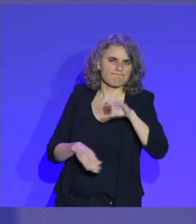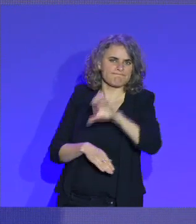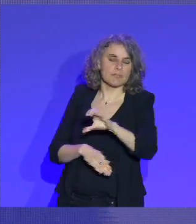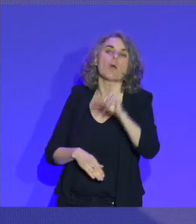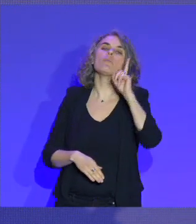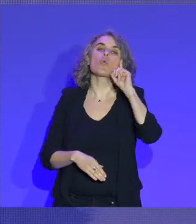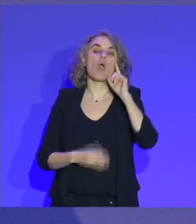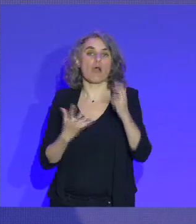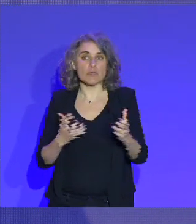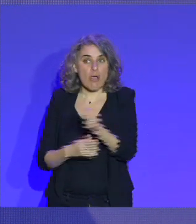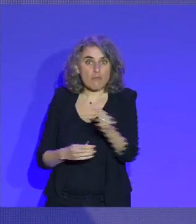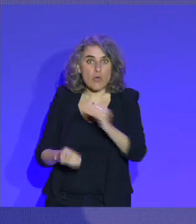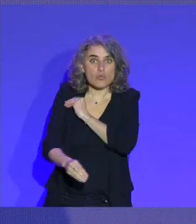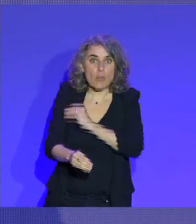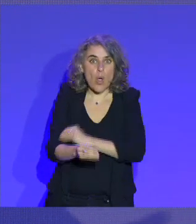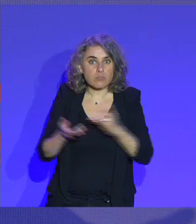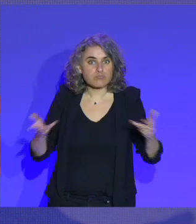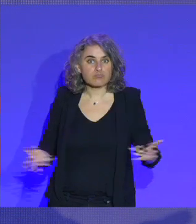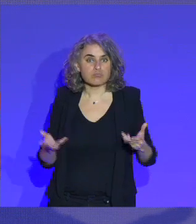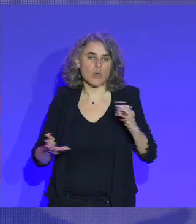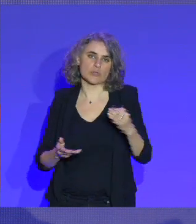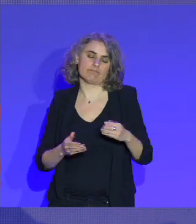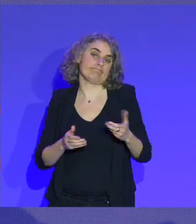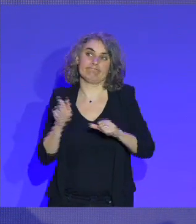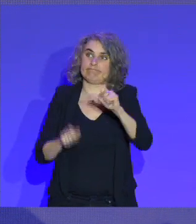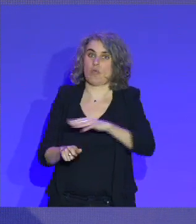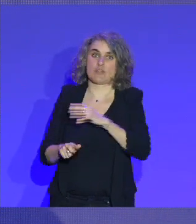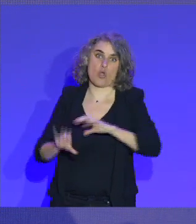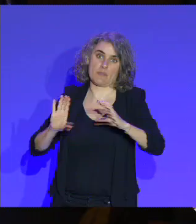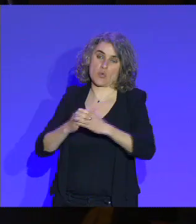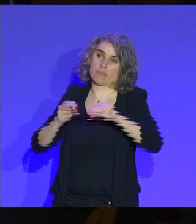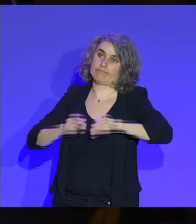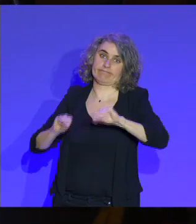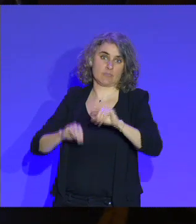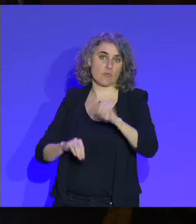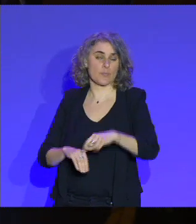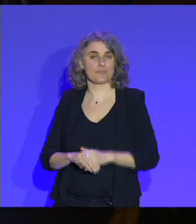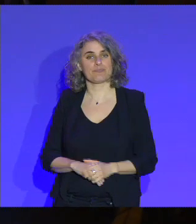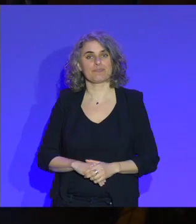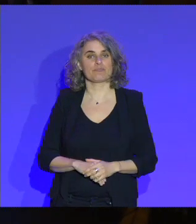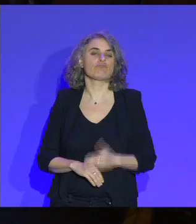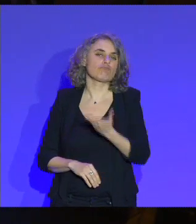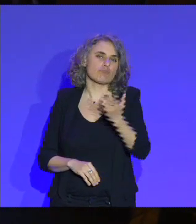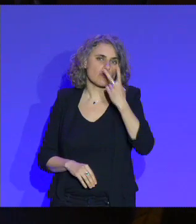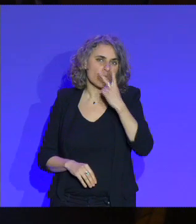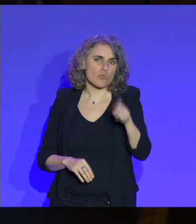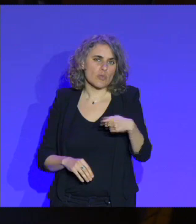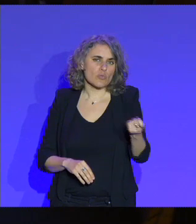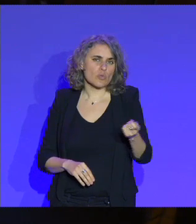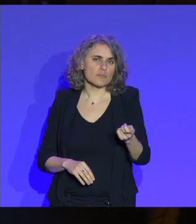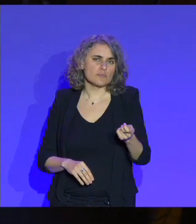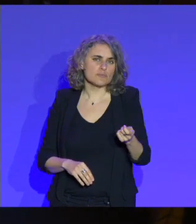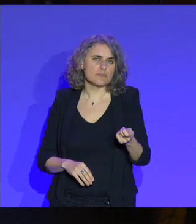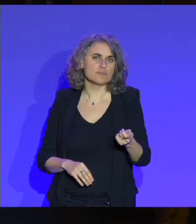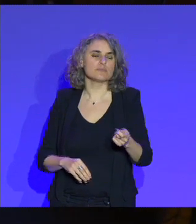enfants fassent du sport, évidemment, de la formation des enseignants. Il ne a pas échappé qu'il une réduction, je crois, d'un tiers